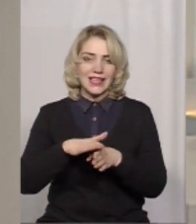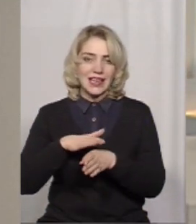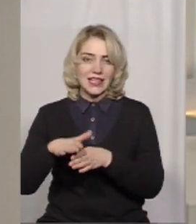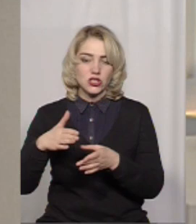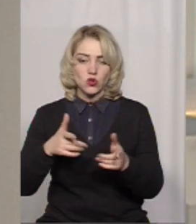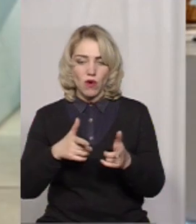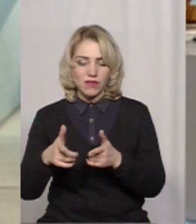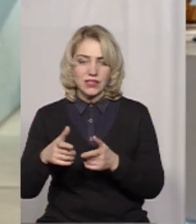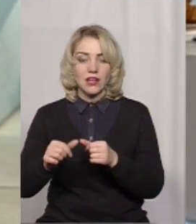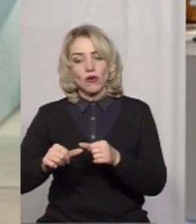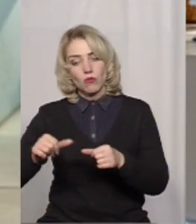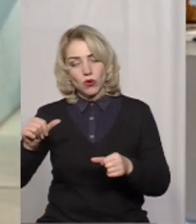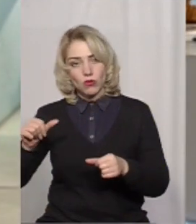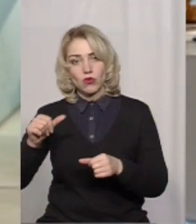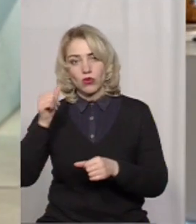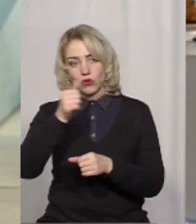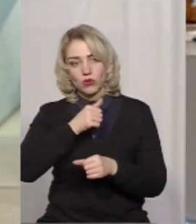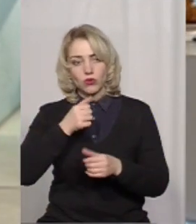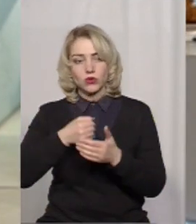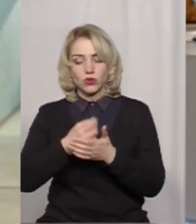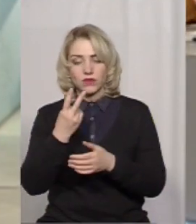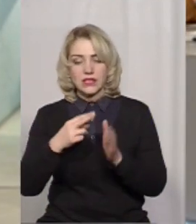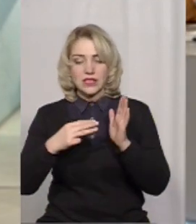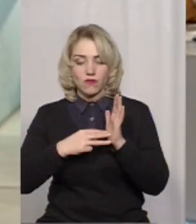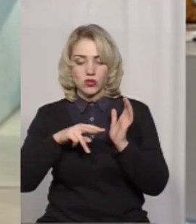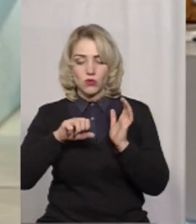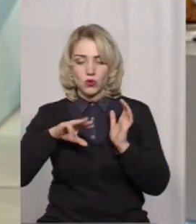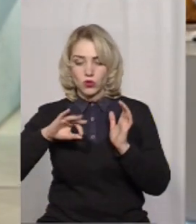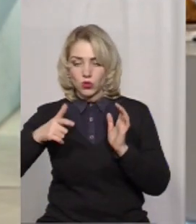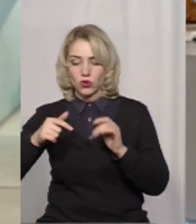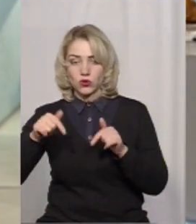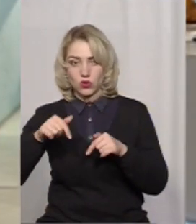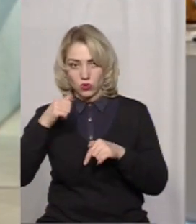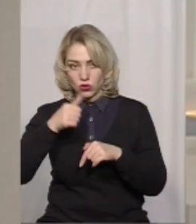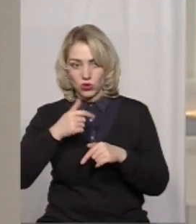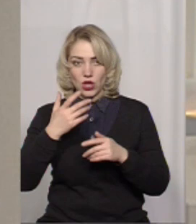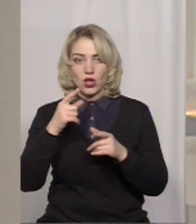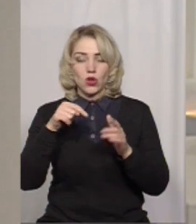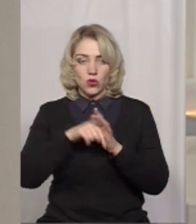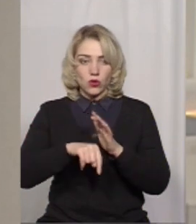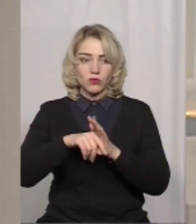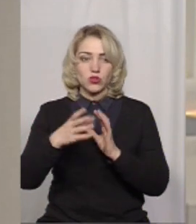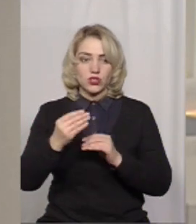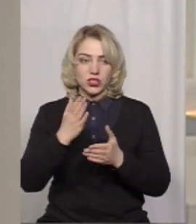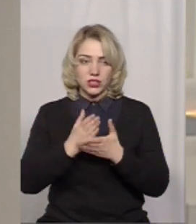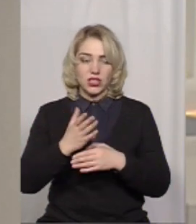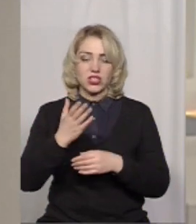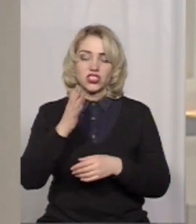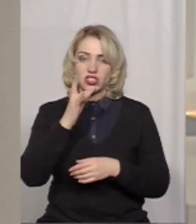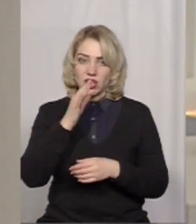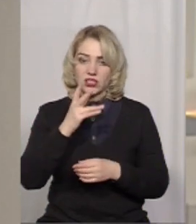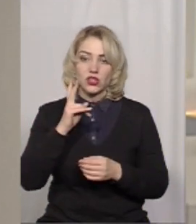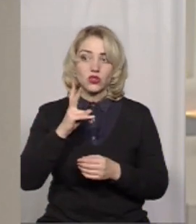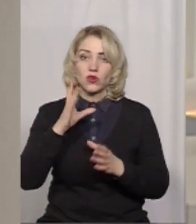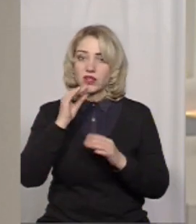впродовж минулого року і до 28 лютого цього року. Тобто ще є час, хто не встиг, а хоче, то ще